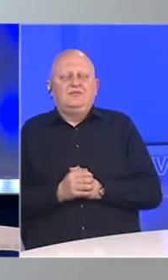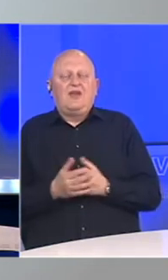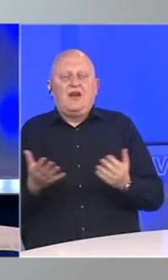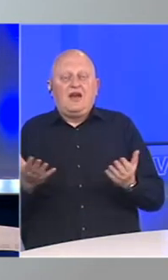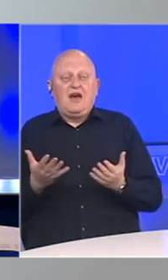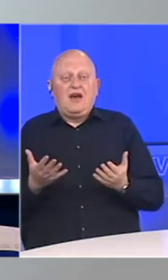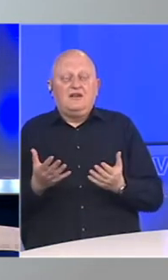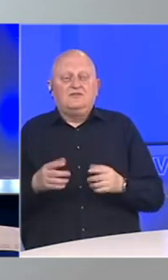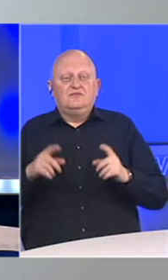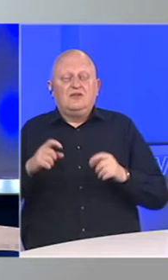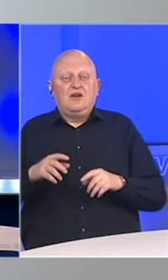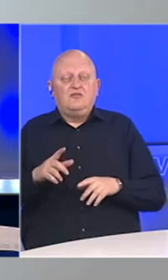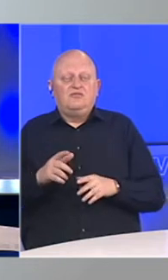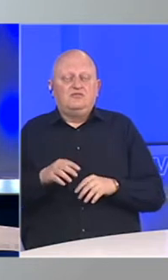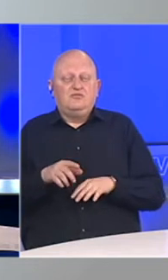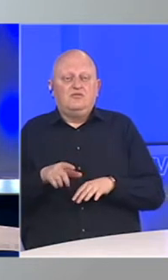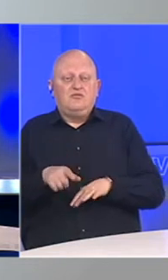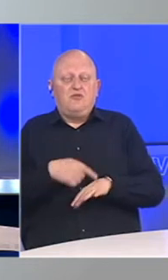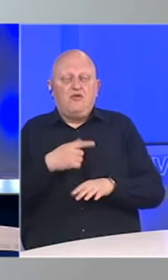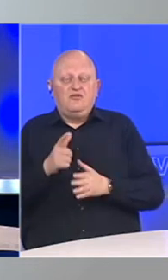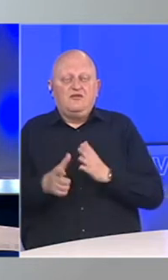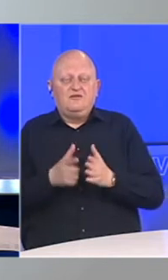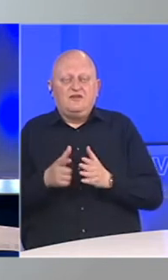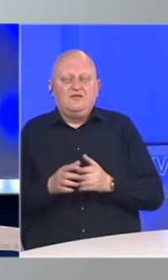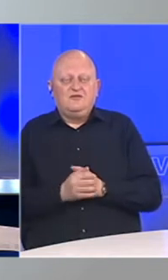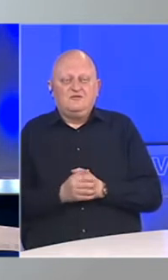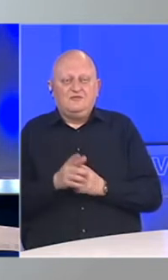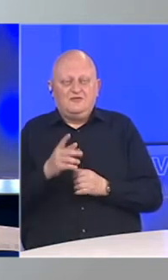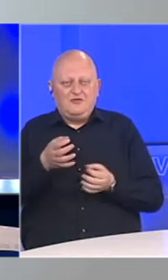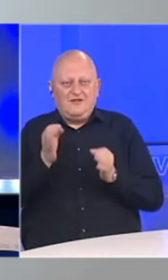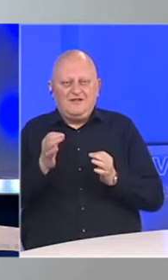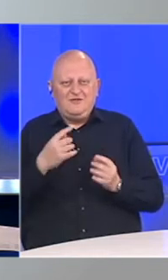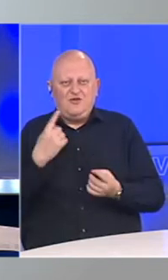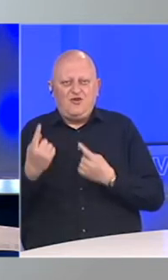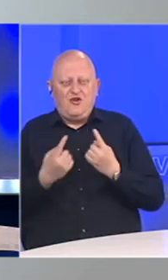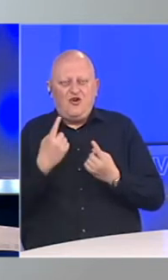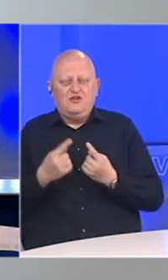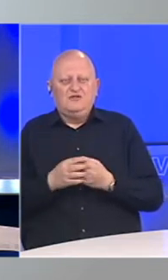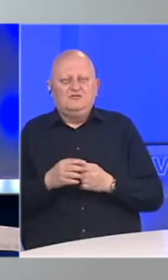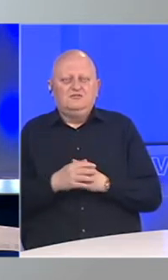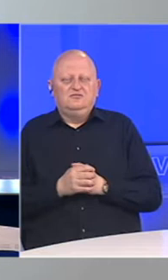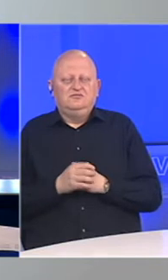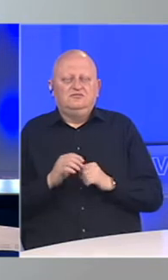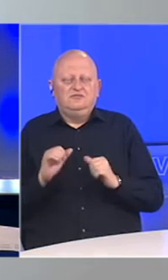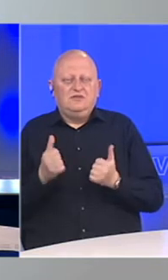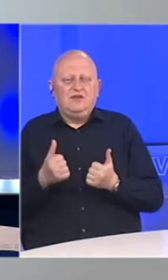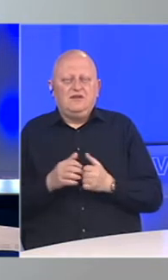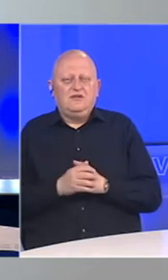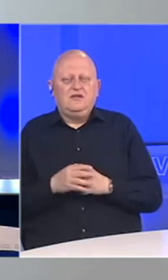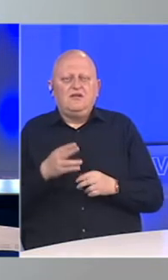Kako Romi provode vrijeme u ovim vanrednim okolnostima? Je li bilo